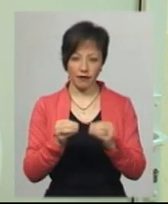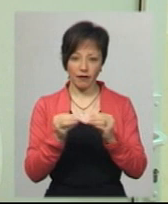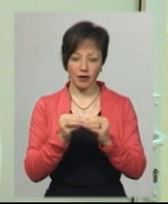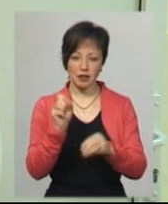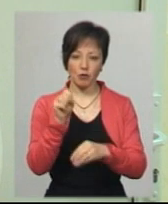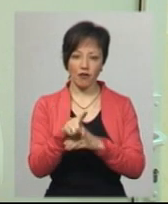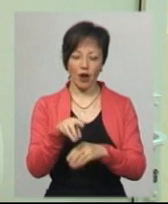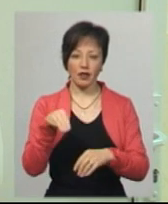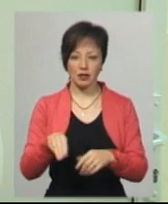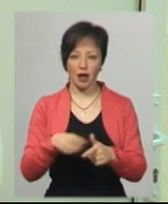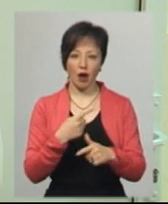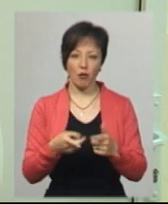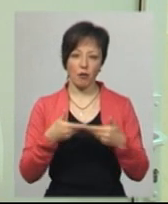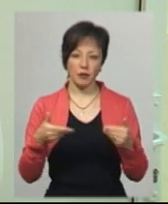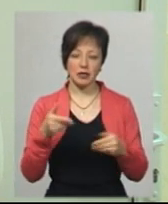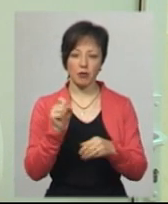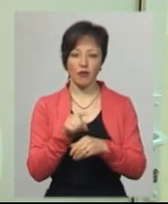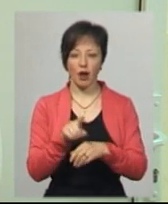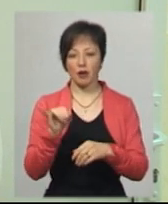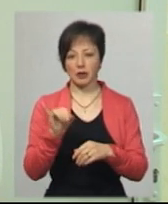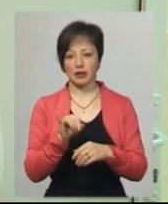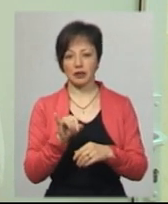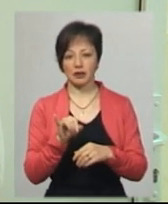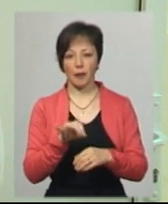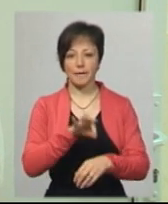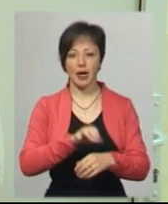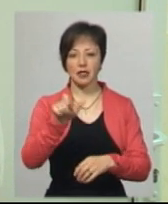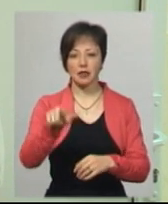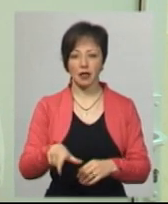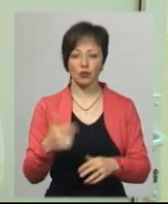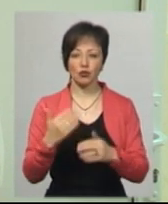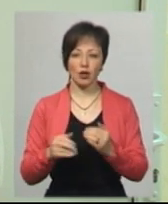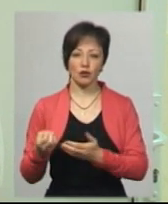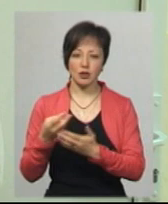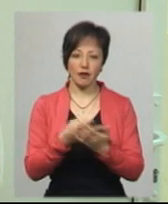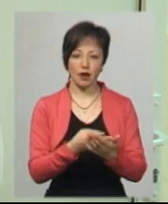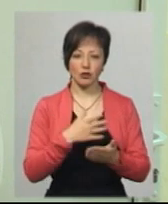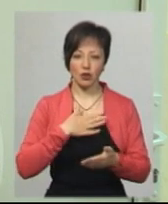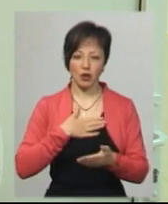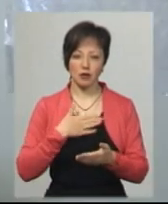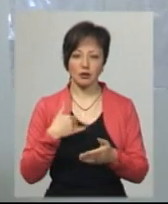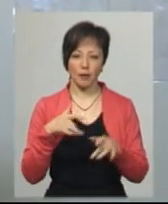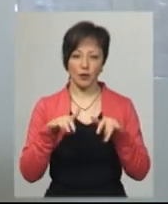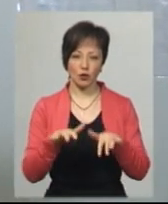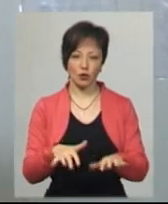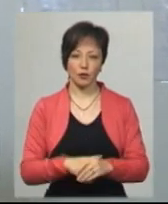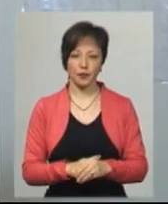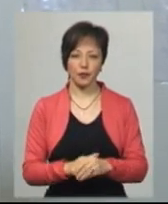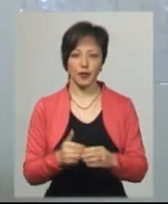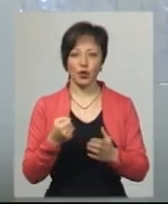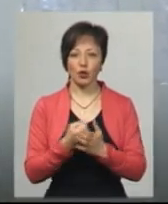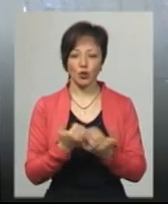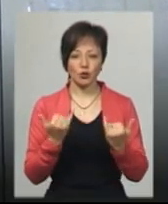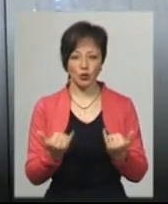замовляють таксі, або ми замовляємо, і пацієнт вже доставляється до нас на процедуру. До сьогоднішнього дня